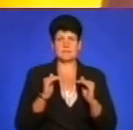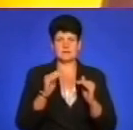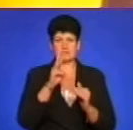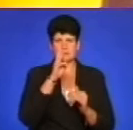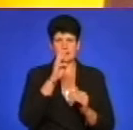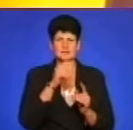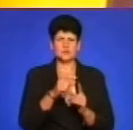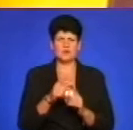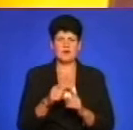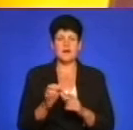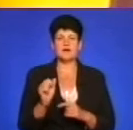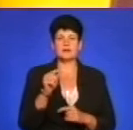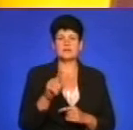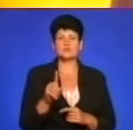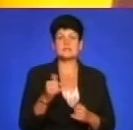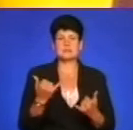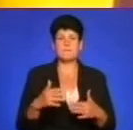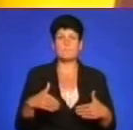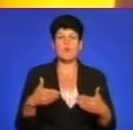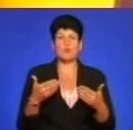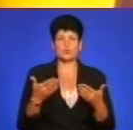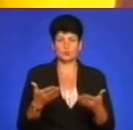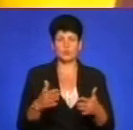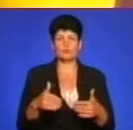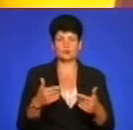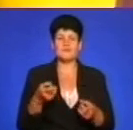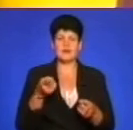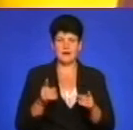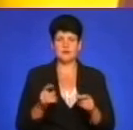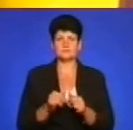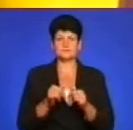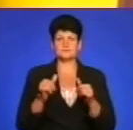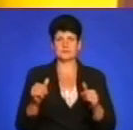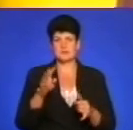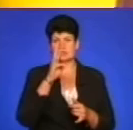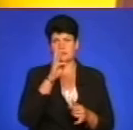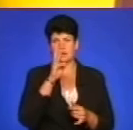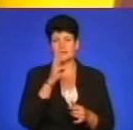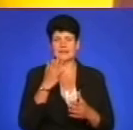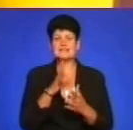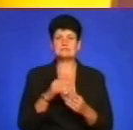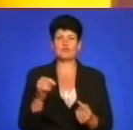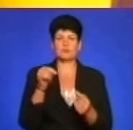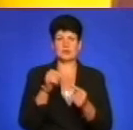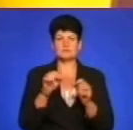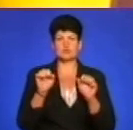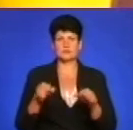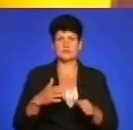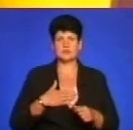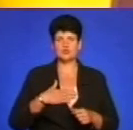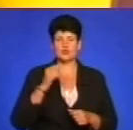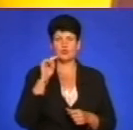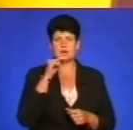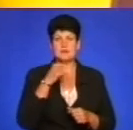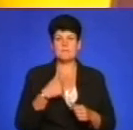плату на словах, але те, що ми зараз пропонуємо, ми пропонуємо абсолютно реальне зростання заробітної плати, яке співпадає з можливостями нашої економіки,